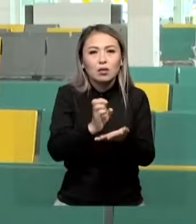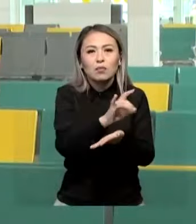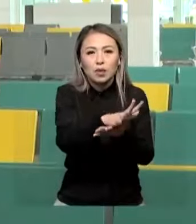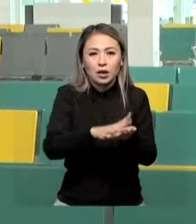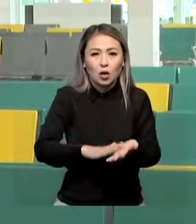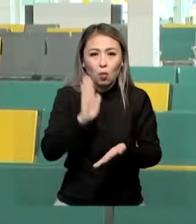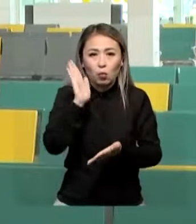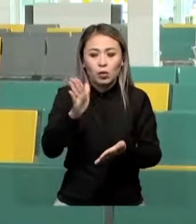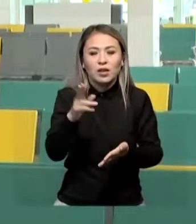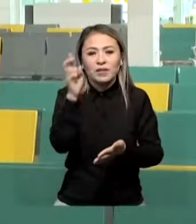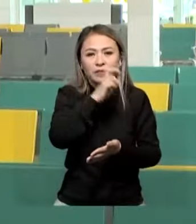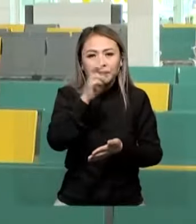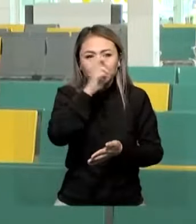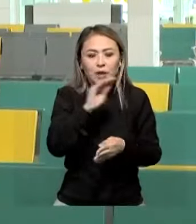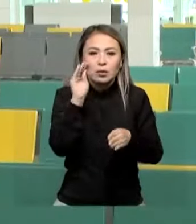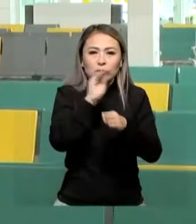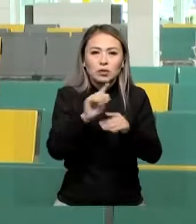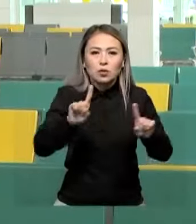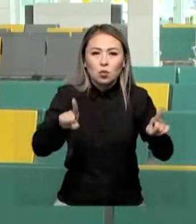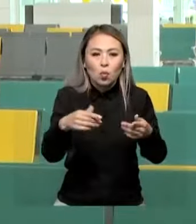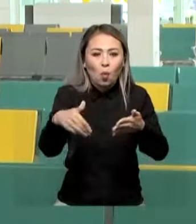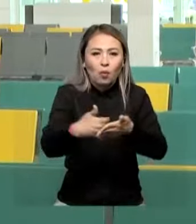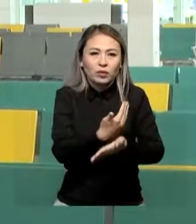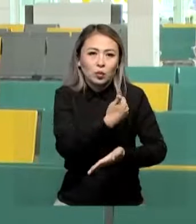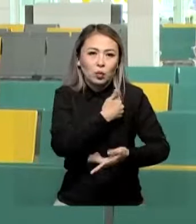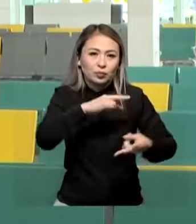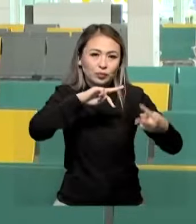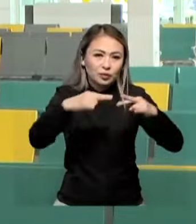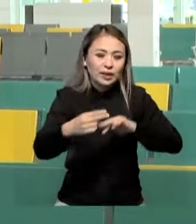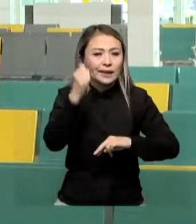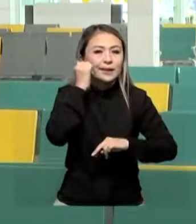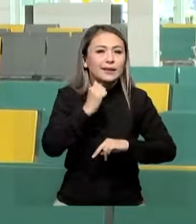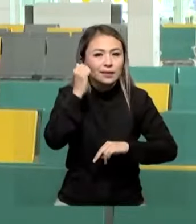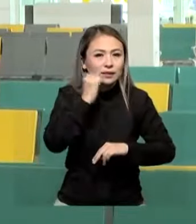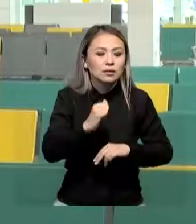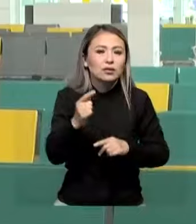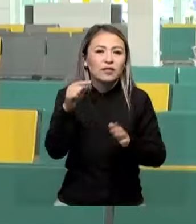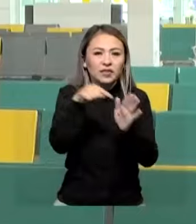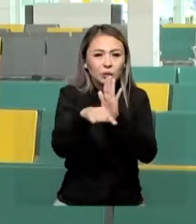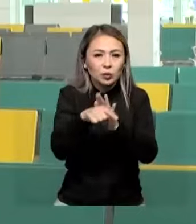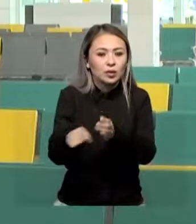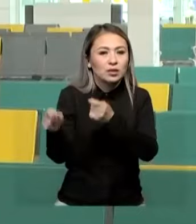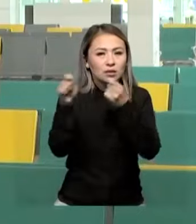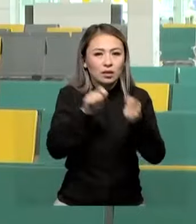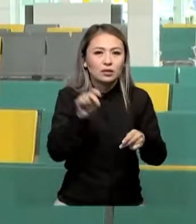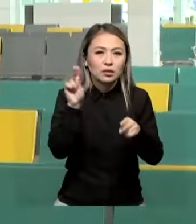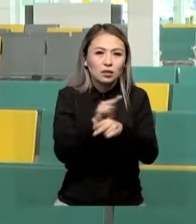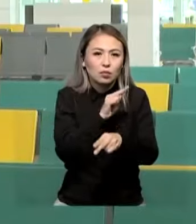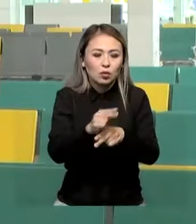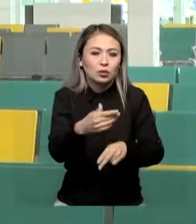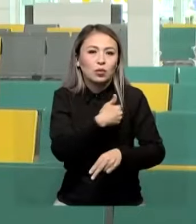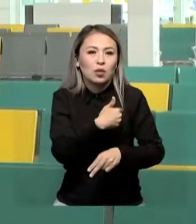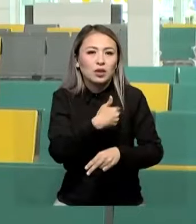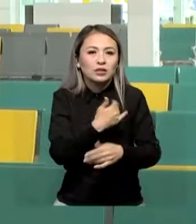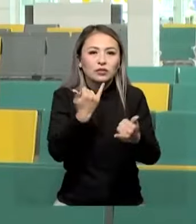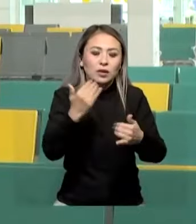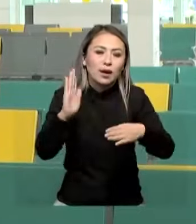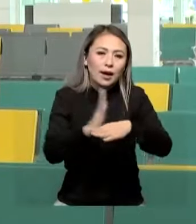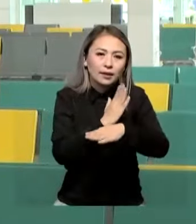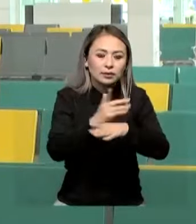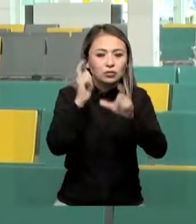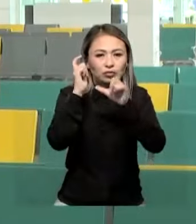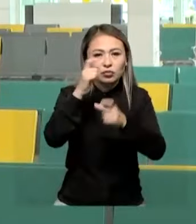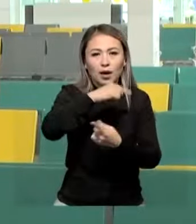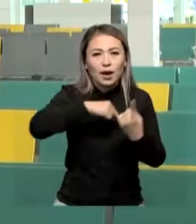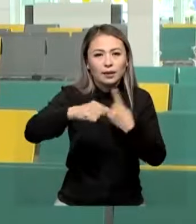береміз. Жағырмай жүйесін жаңғыртуды аяқтады. Бұйыл ИСК терминалды үшкі тасымал үшін толықтай жөндіуден өткіземіз. Одан бөлет, үш